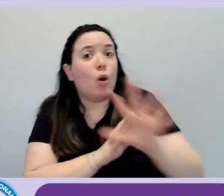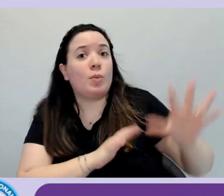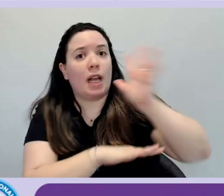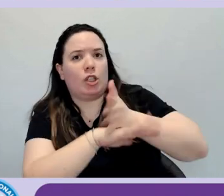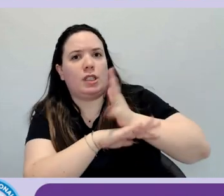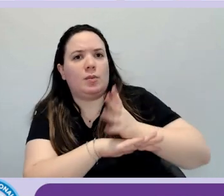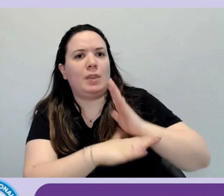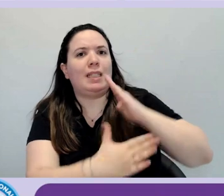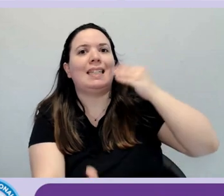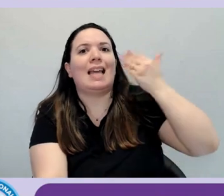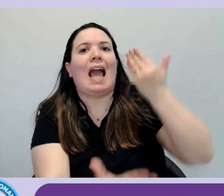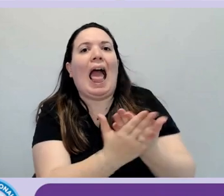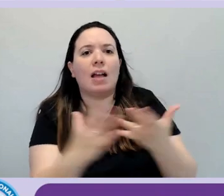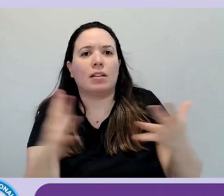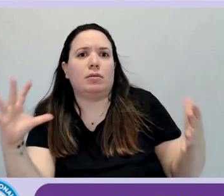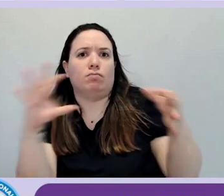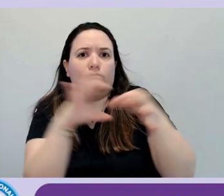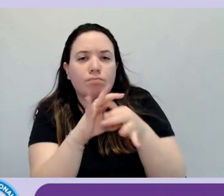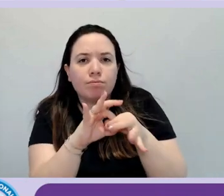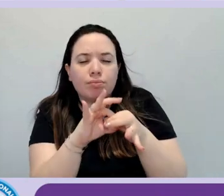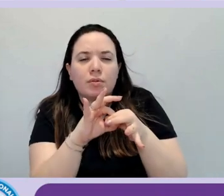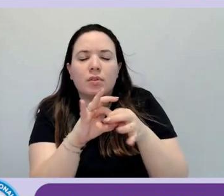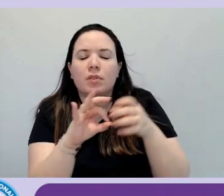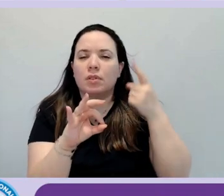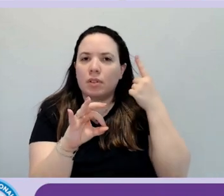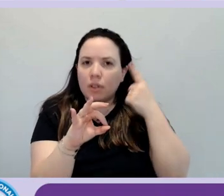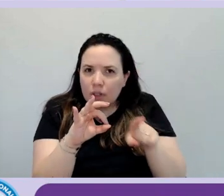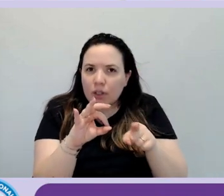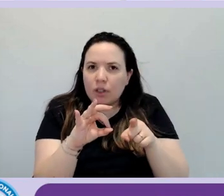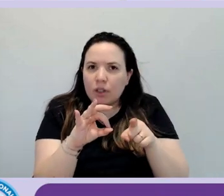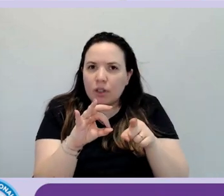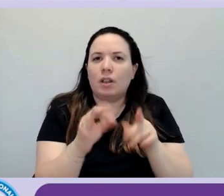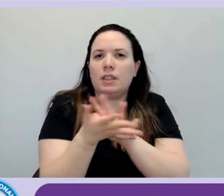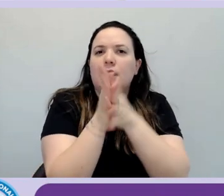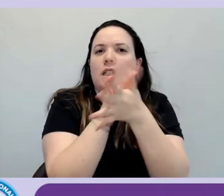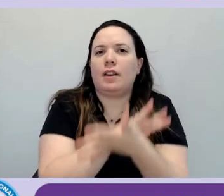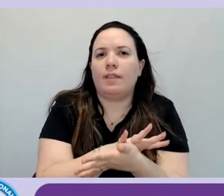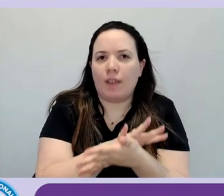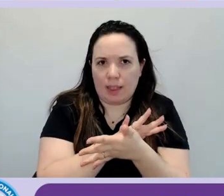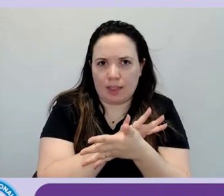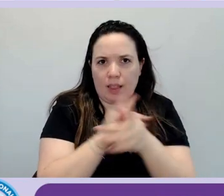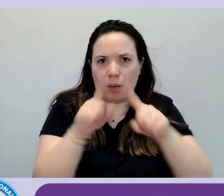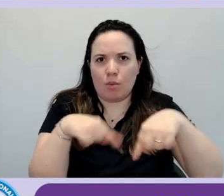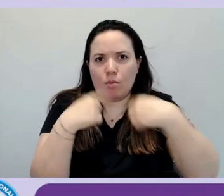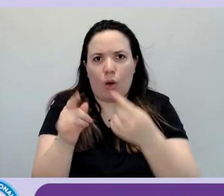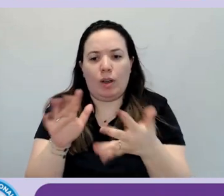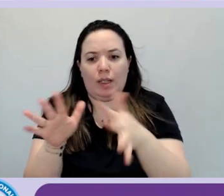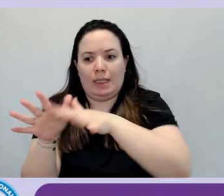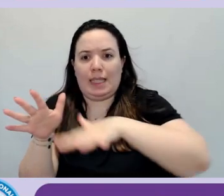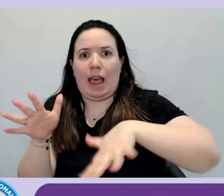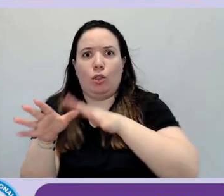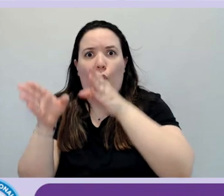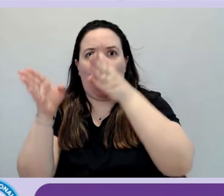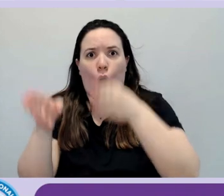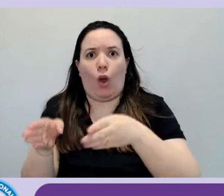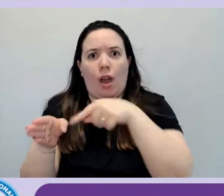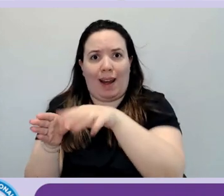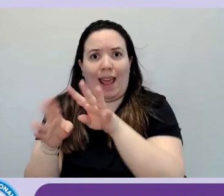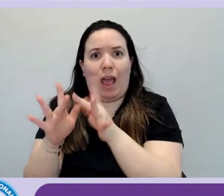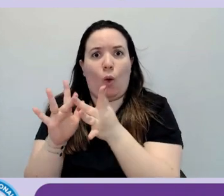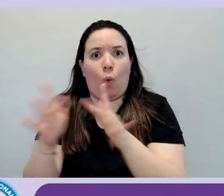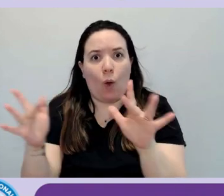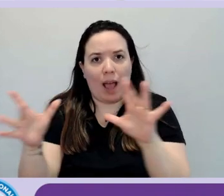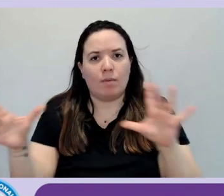tematiche e in ambito web verrà estesa alle WCAG 2.2. Quindi questa è un